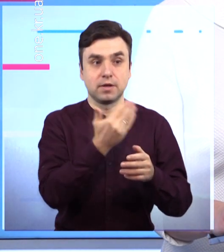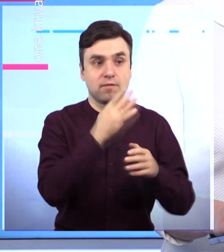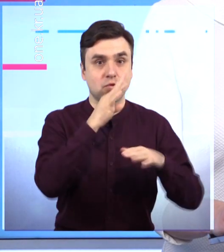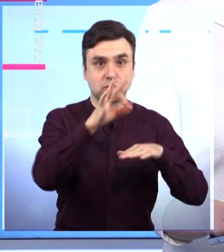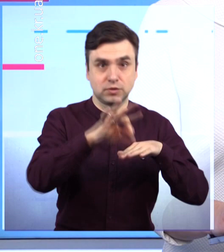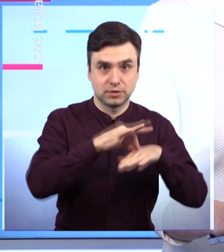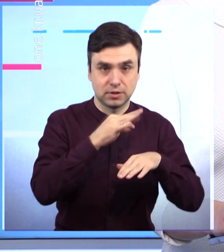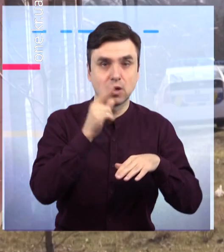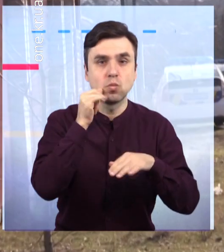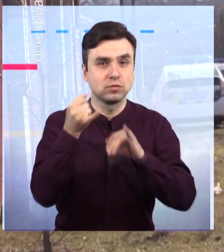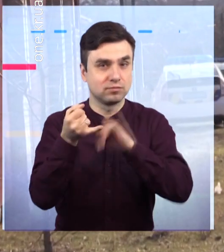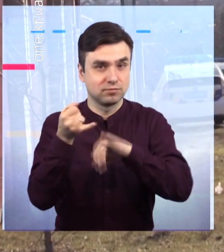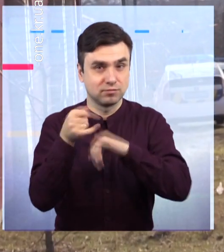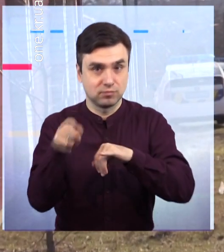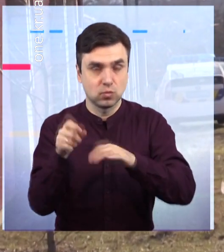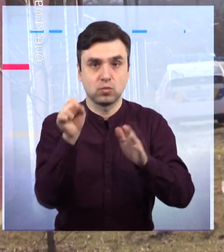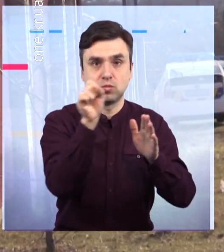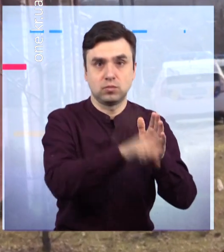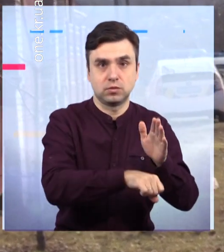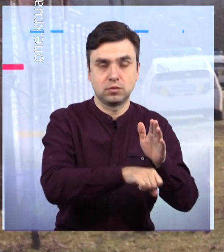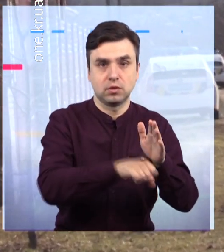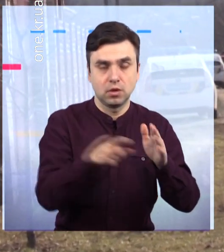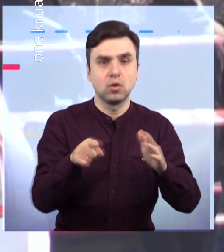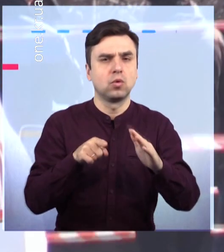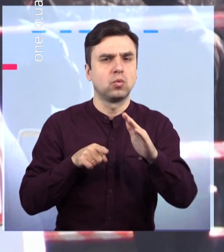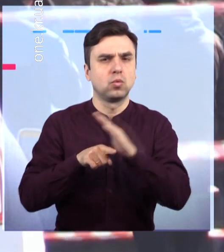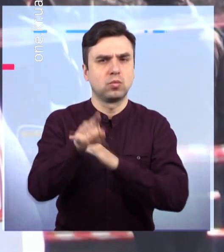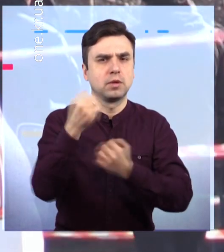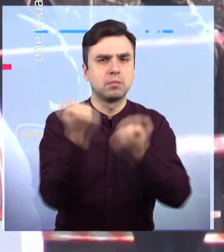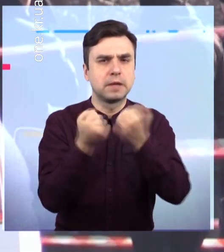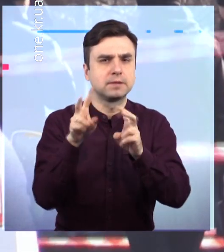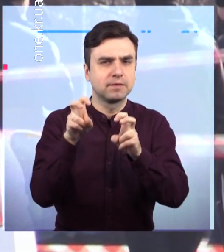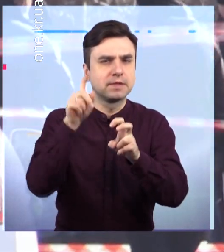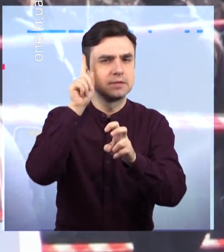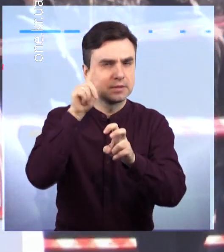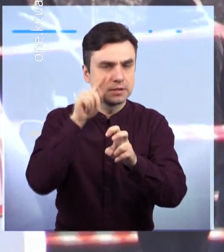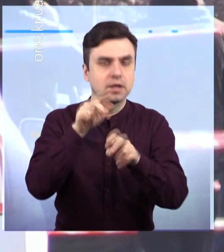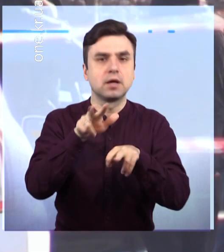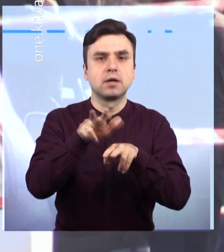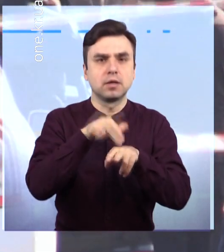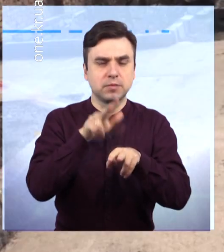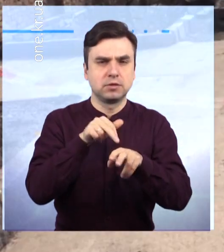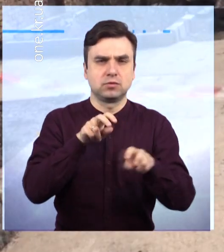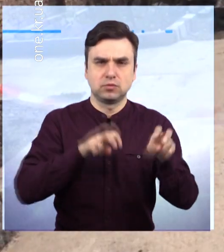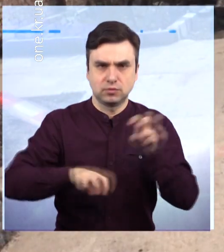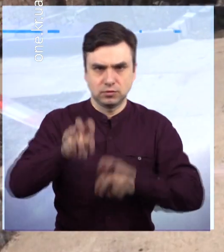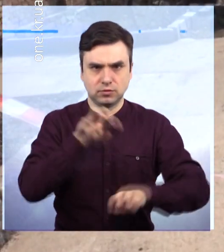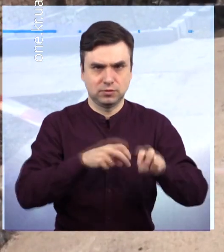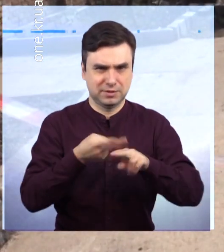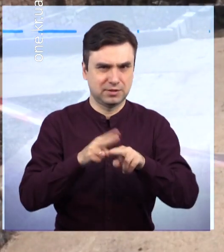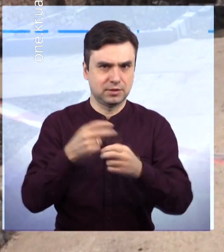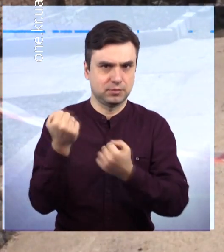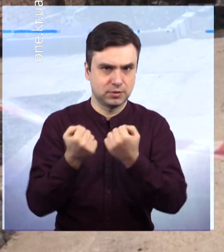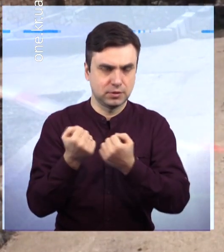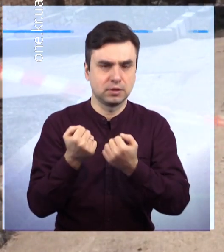чоловіка. Не залишили йому шансів на порятунок декілька куль в голову. Постріли почули місцеві, вони і заявили про злочину